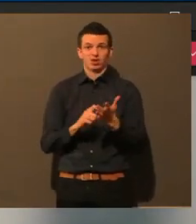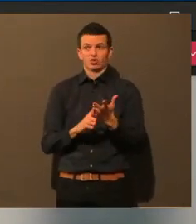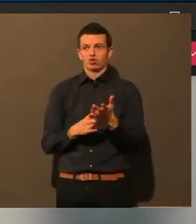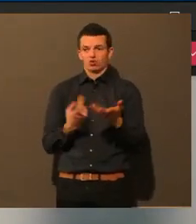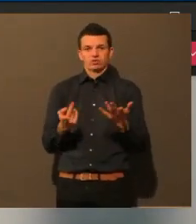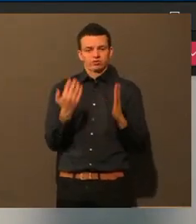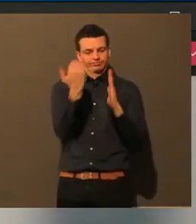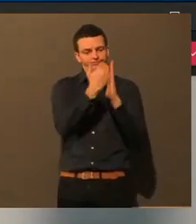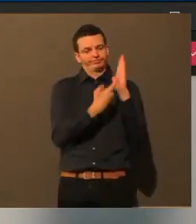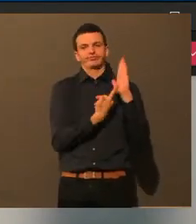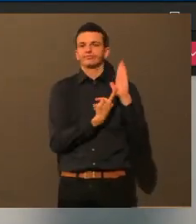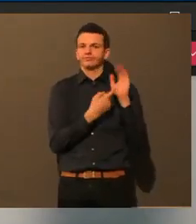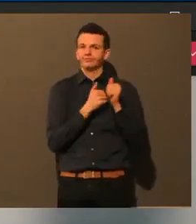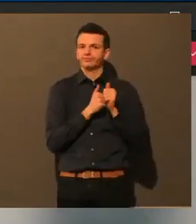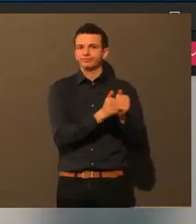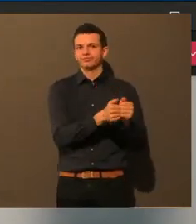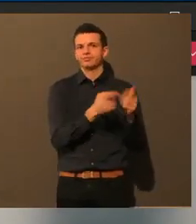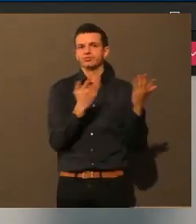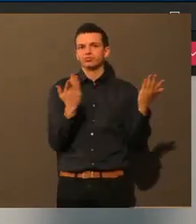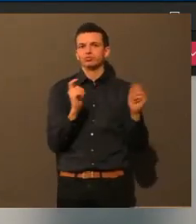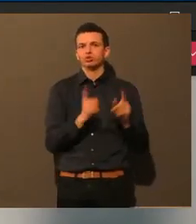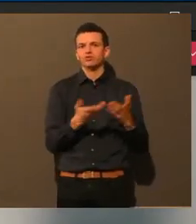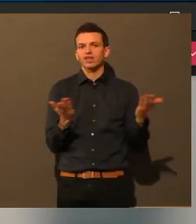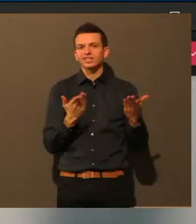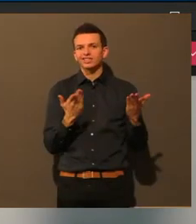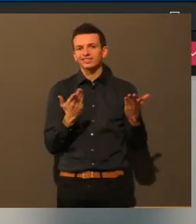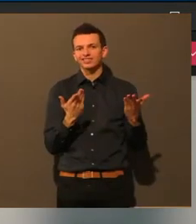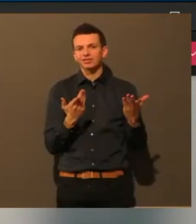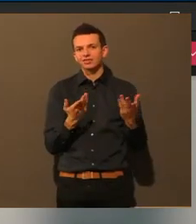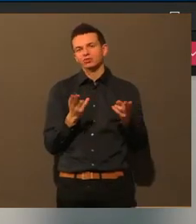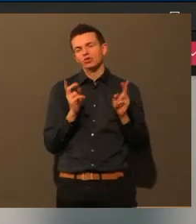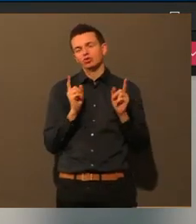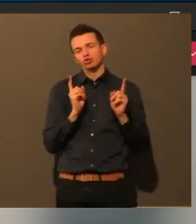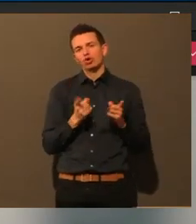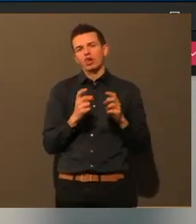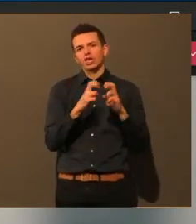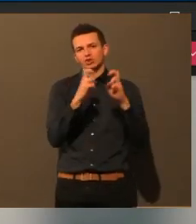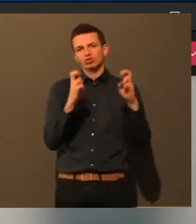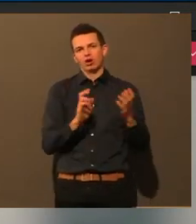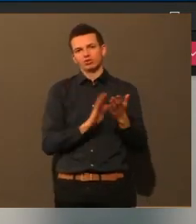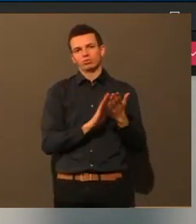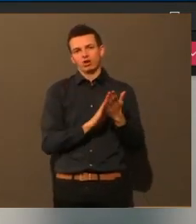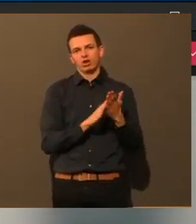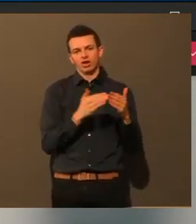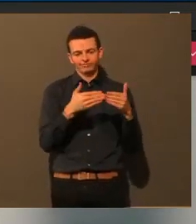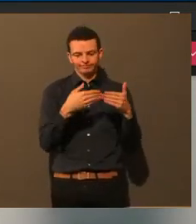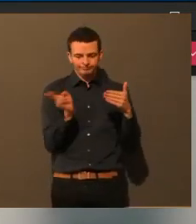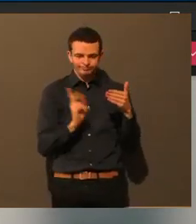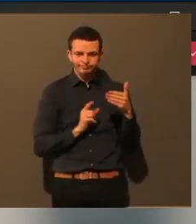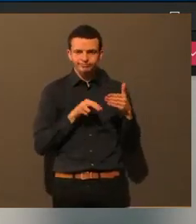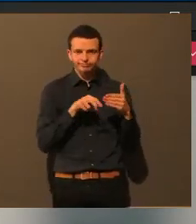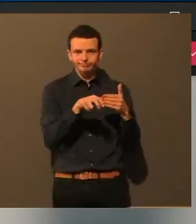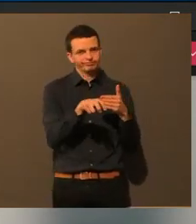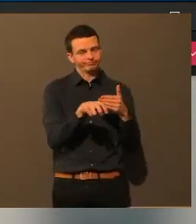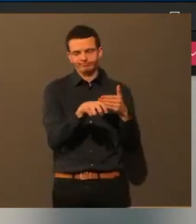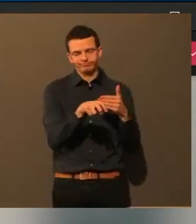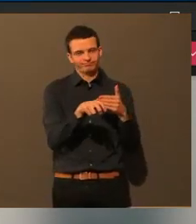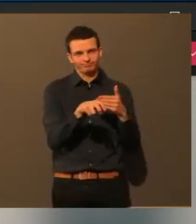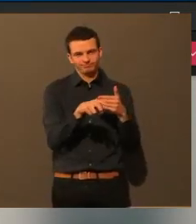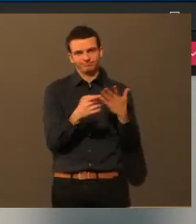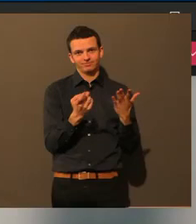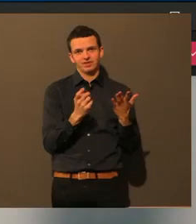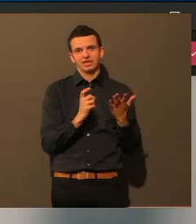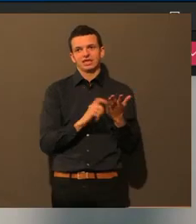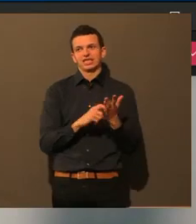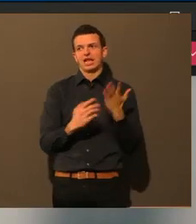Hause bleiben und wenn möglich auch alle Kontakte sollen ja eigentlich nicht stattfinden. Aber vielleicht fällt uns irgendwas